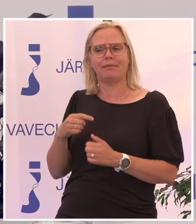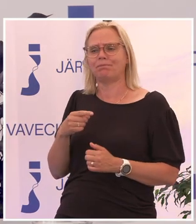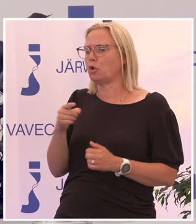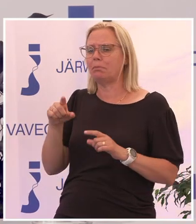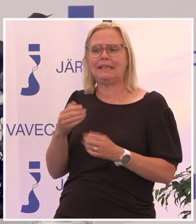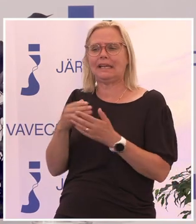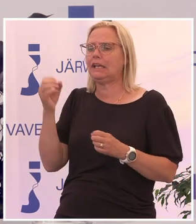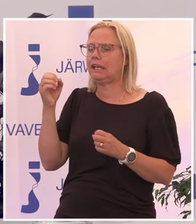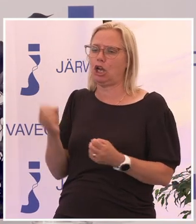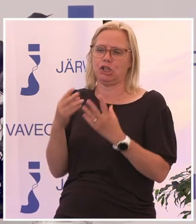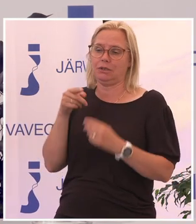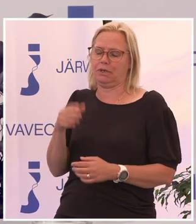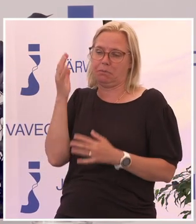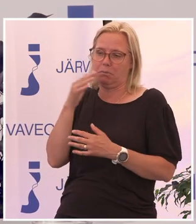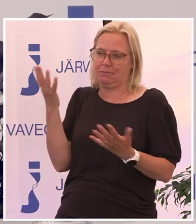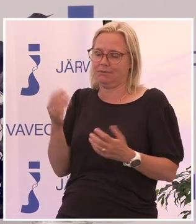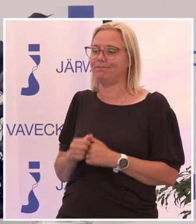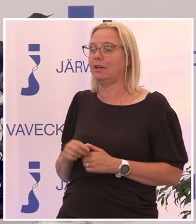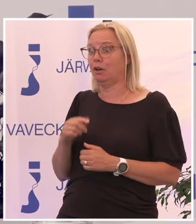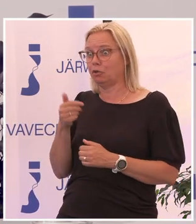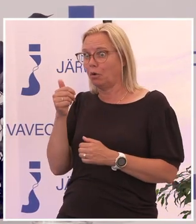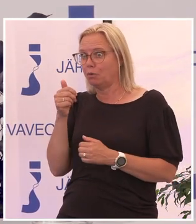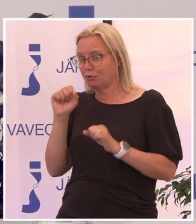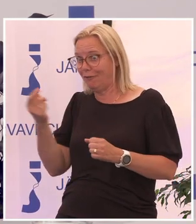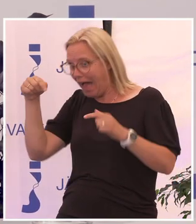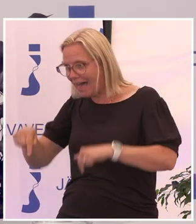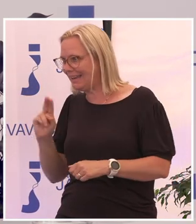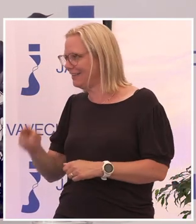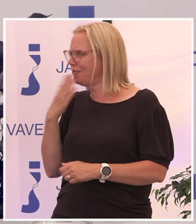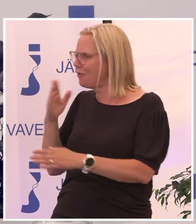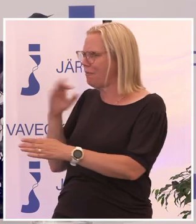lösning på det här problemet. De borde ha varit här och svarat på den här frågan.